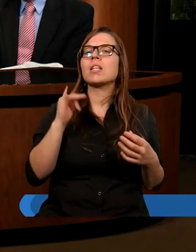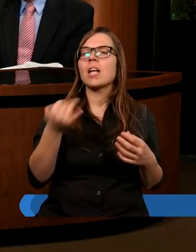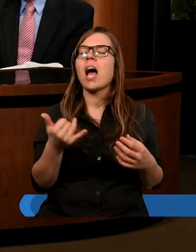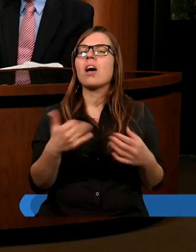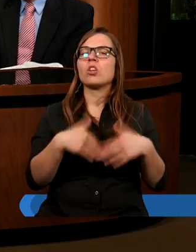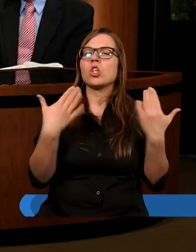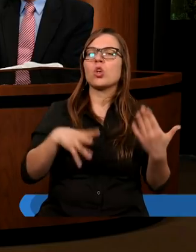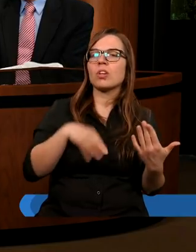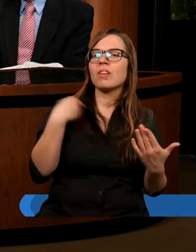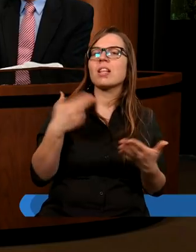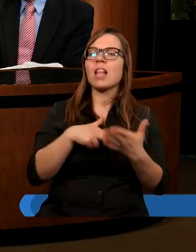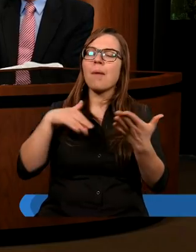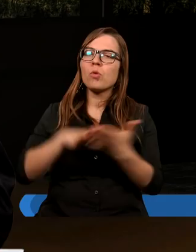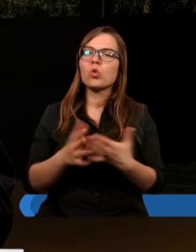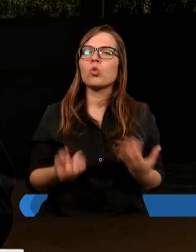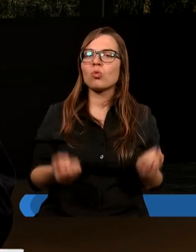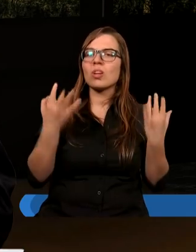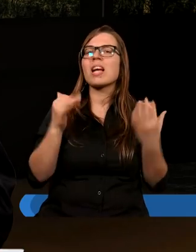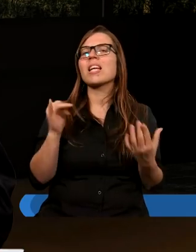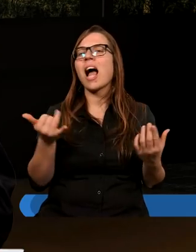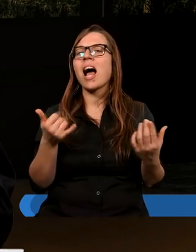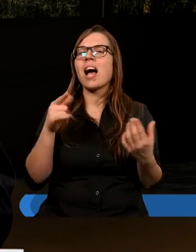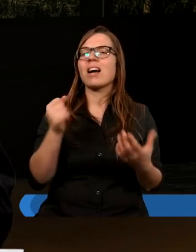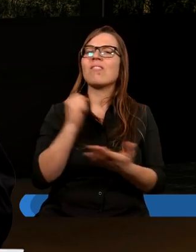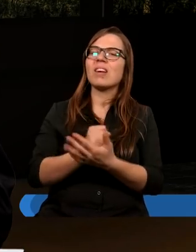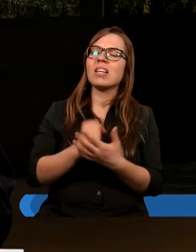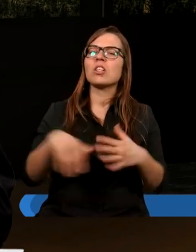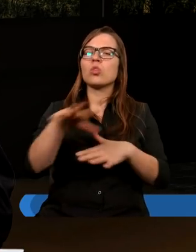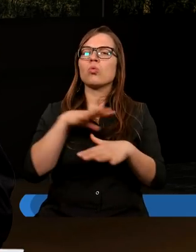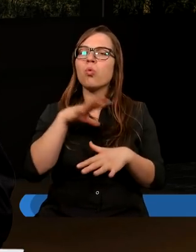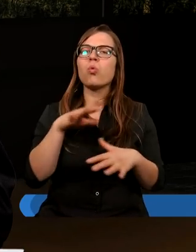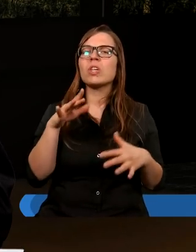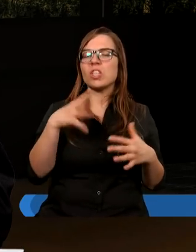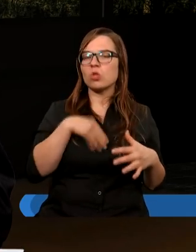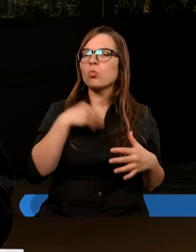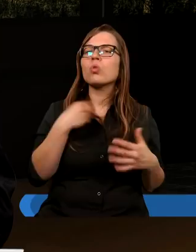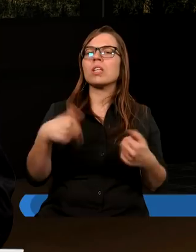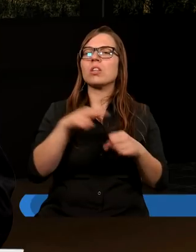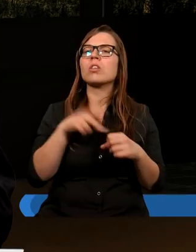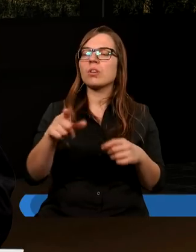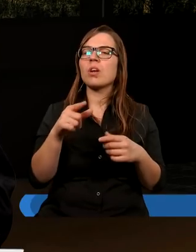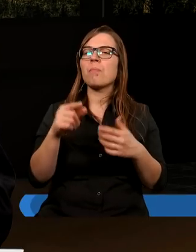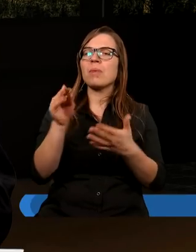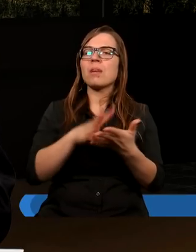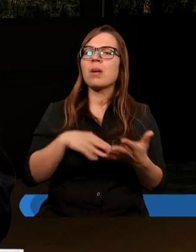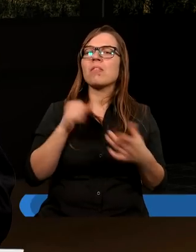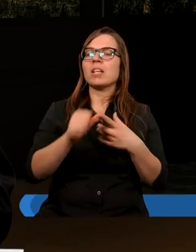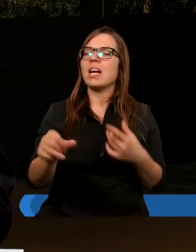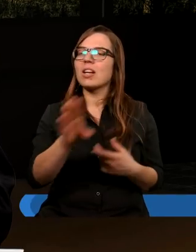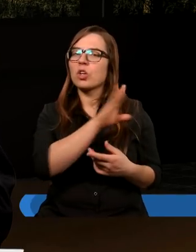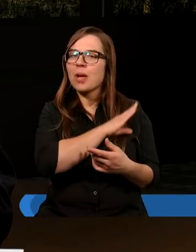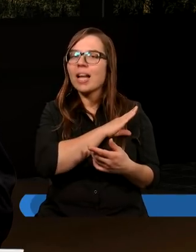jako o Dniu Świętym, od początku stworzenia, jak kwestia duszy, która według Pisma Świętego jest